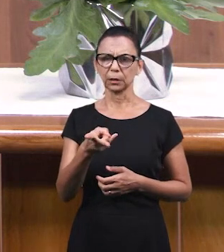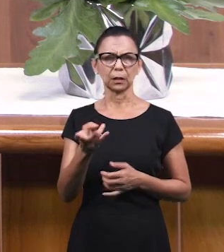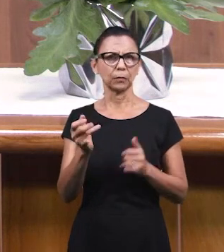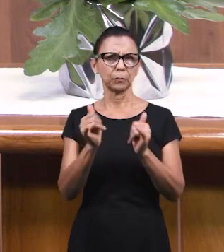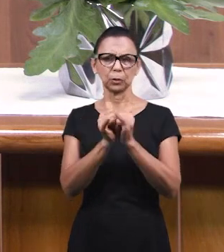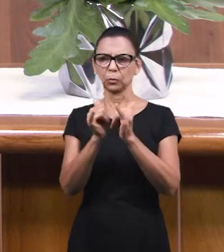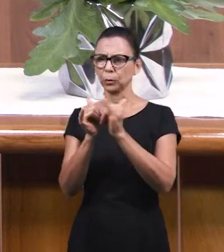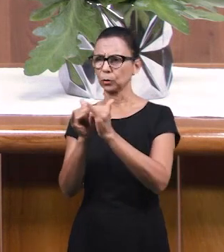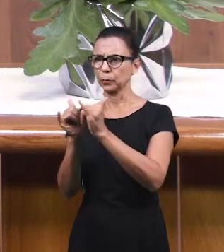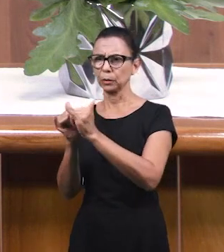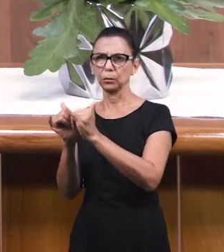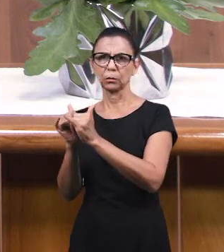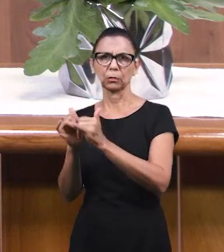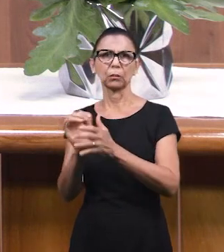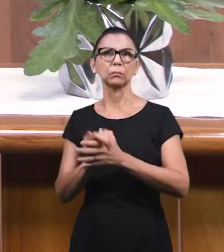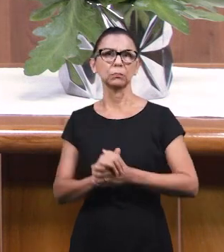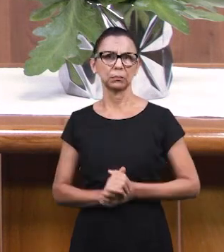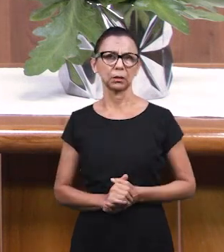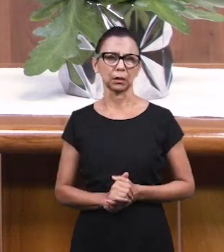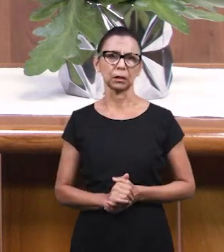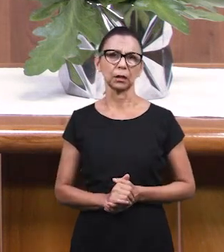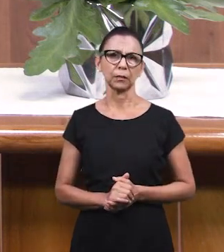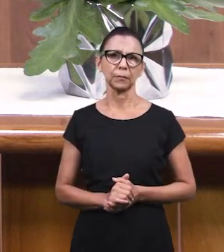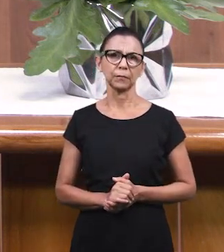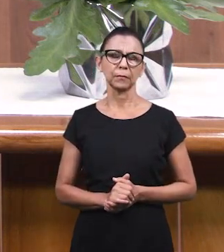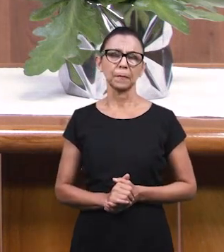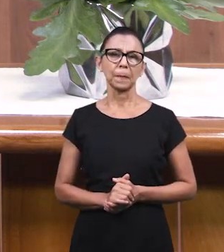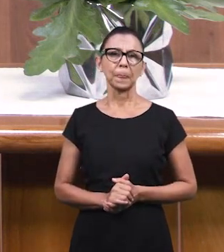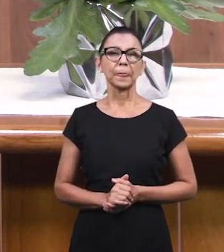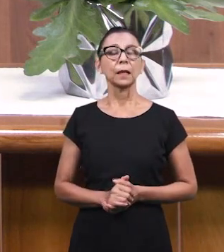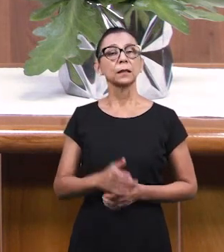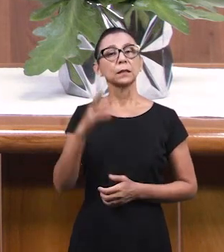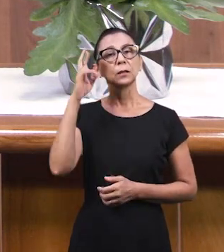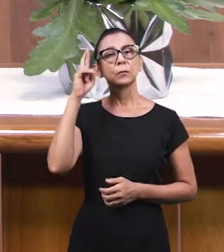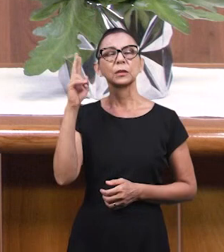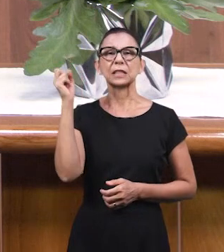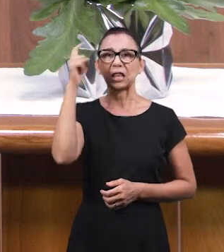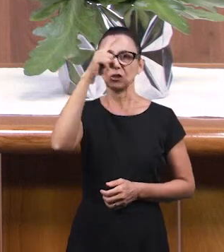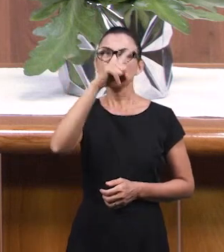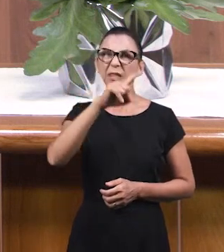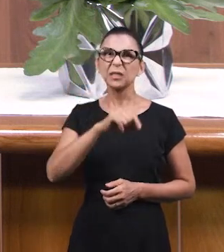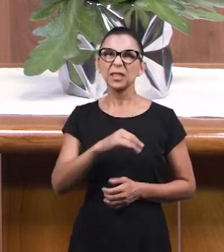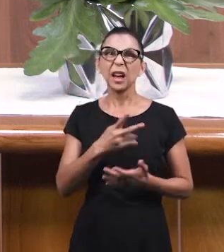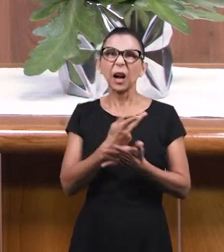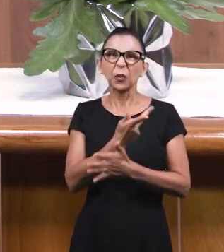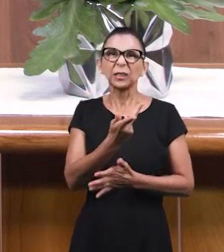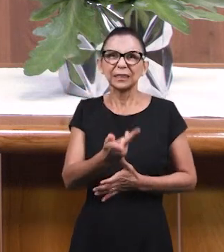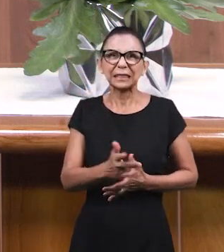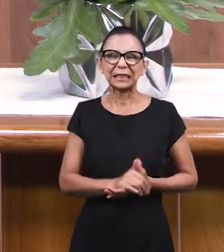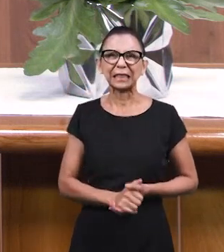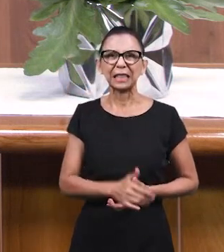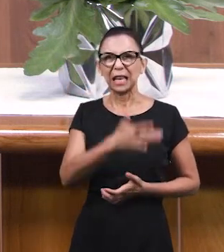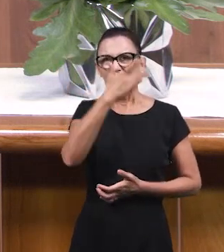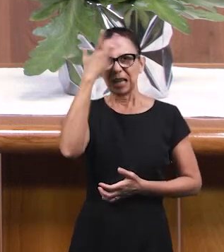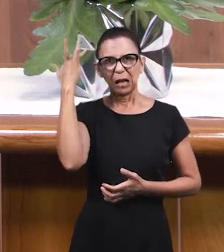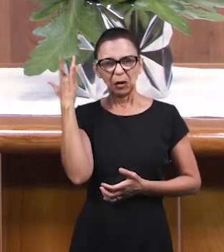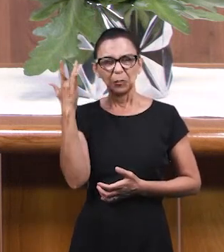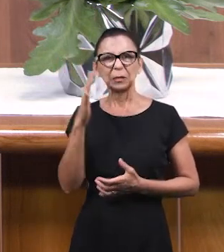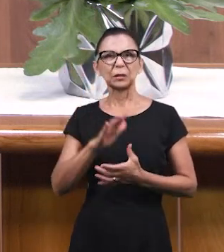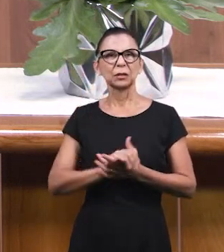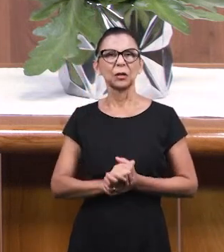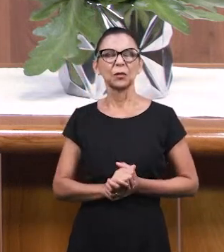Прощение – это неограниченная вещь. Трудно, чтобы кто-то против тебя совершил что-то.